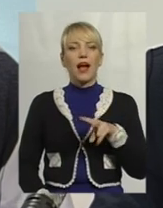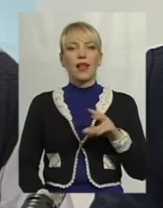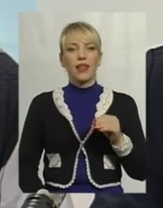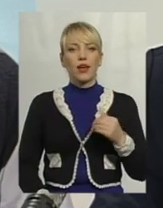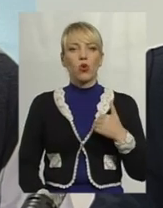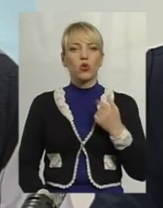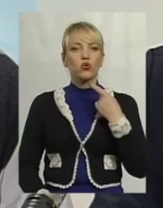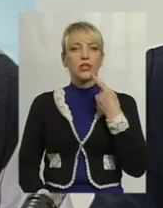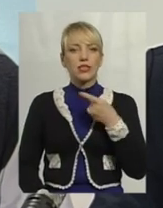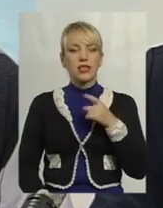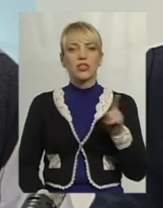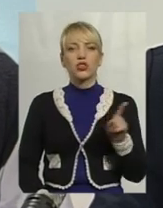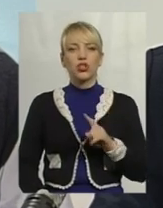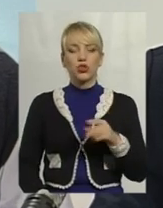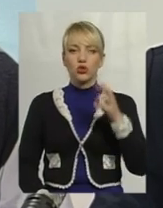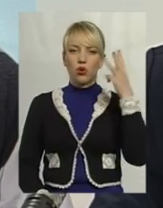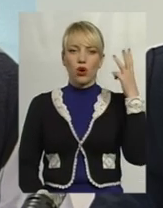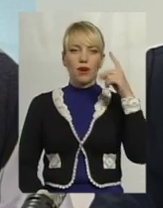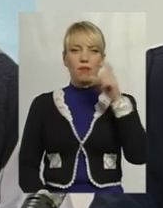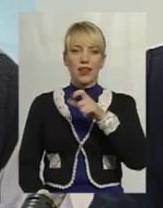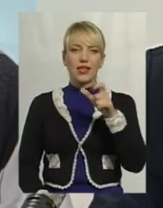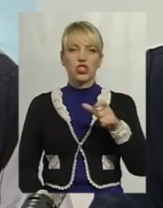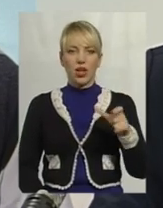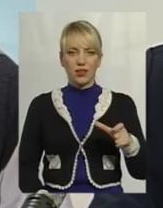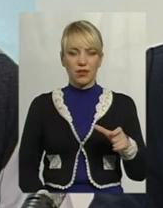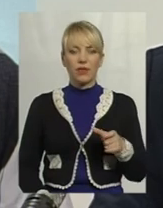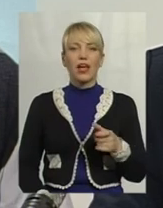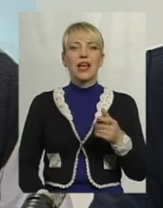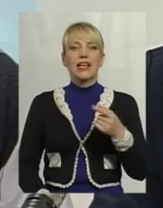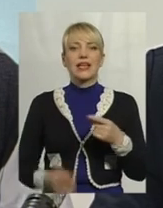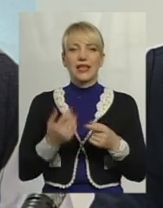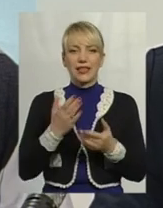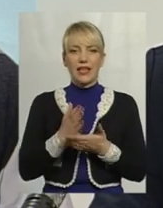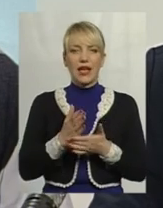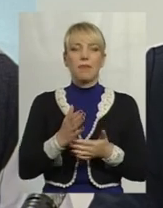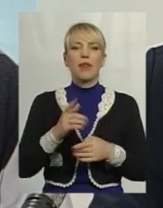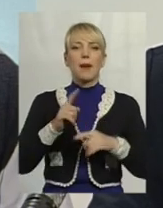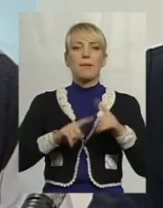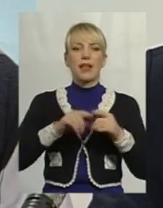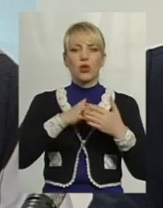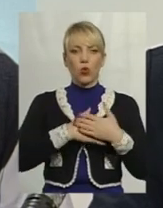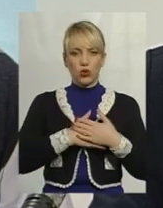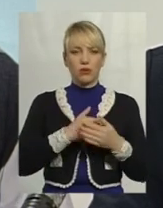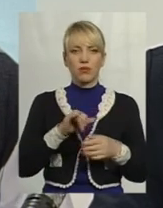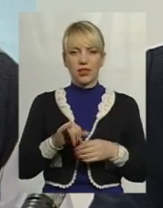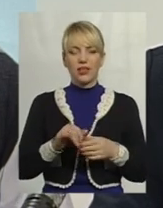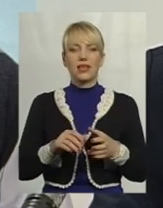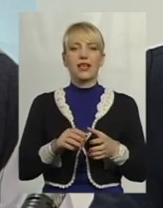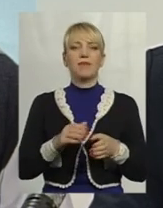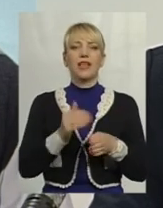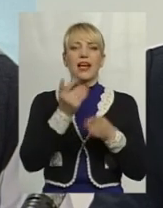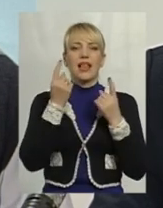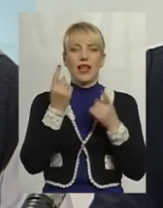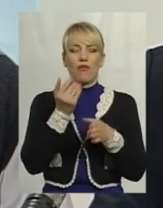хмельничани, подоляни, є патріотами, тому левова частка інвестицій саме